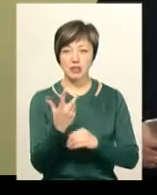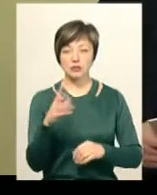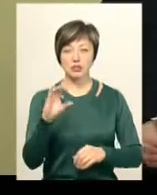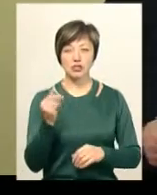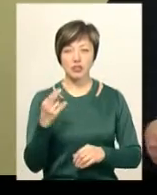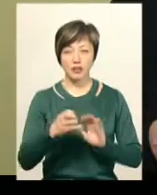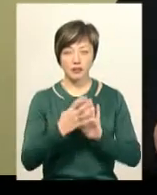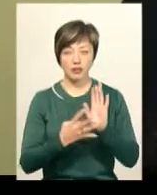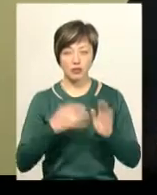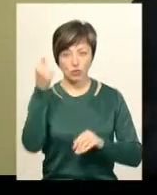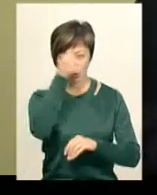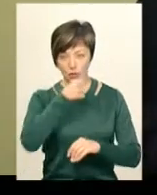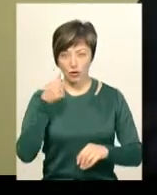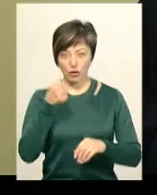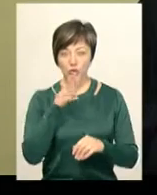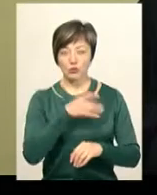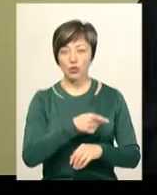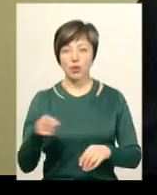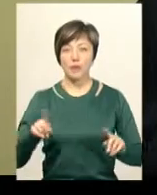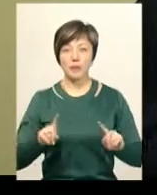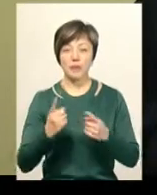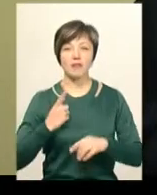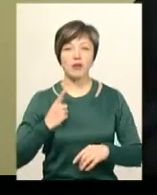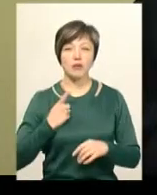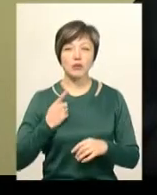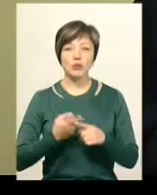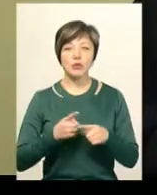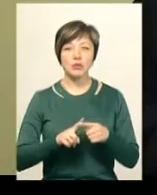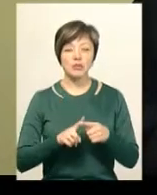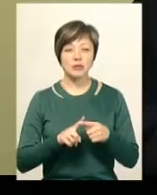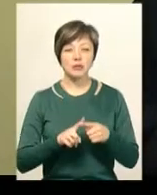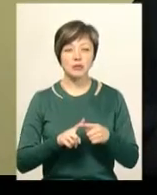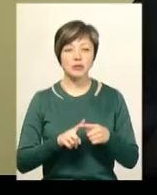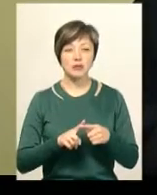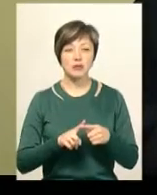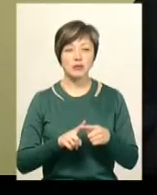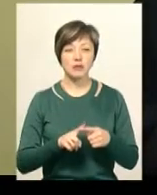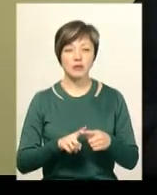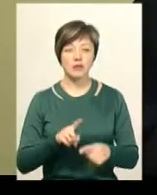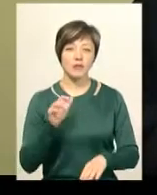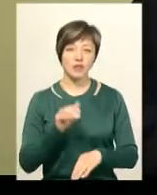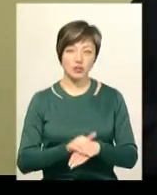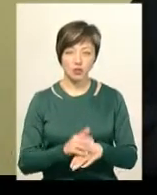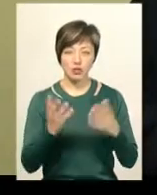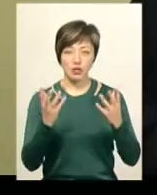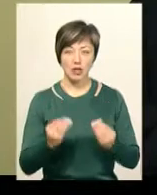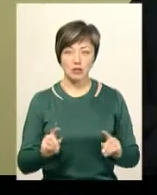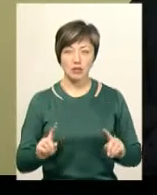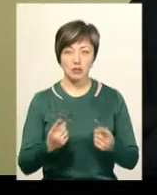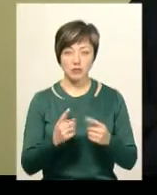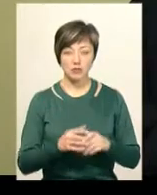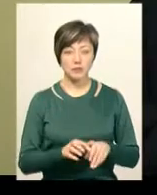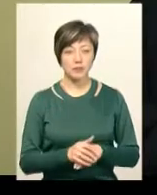року. Срок тримання під вартою має ім. Івана Іванова з 16.3.84 року народження раховацементу його фактичного затримання з 14 години 40-го